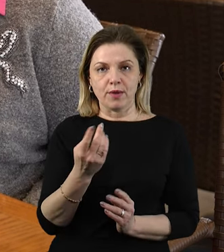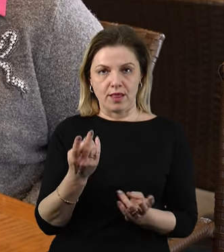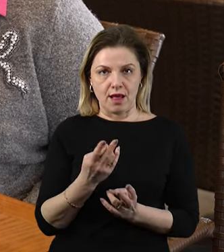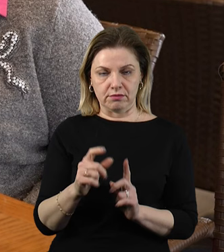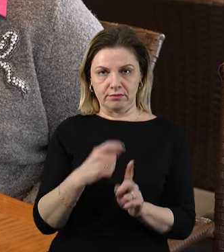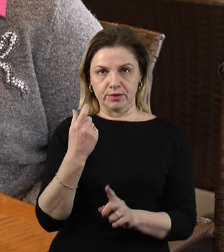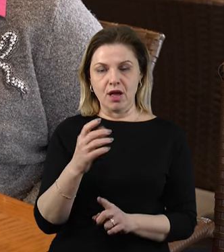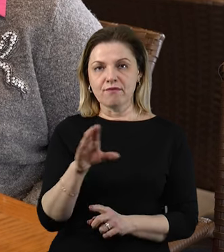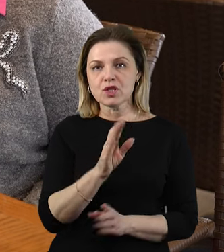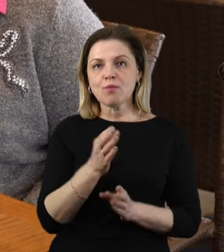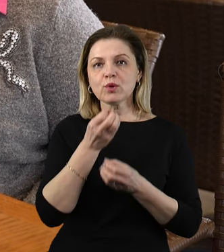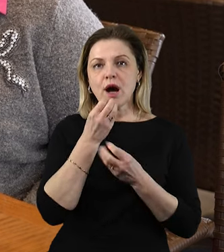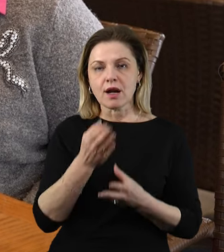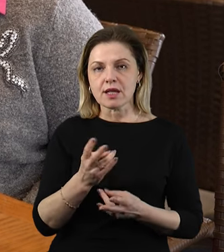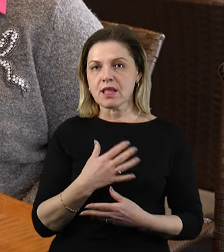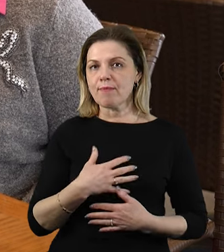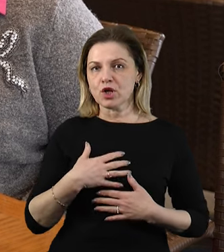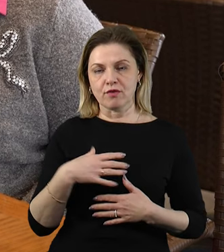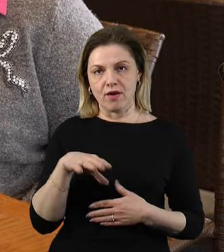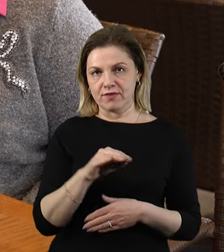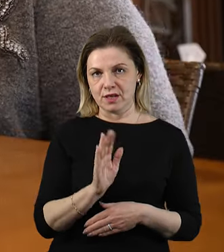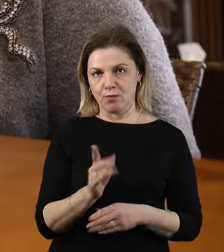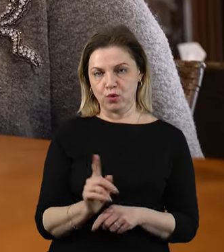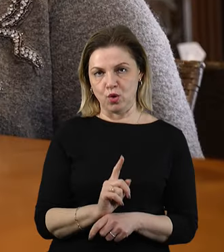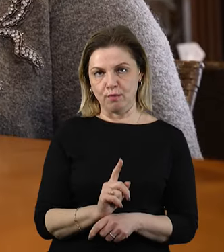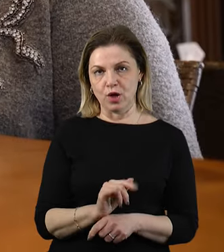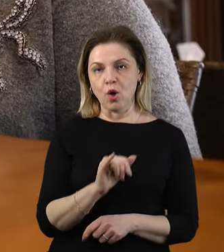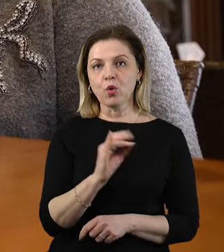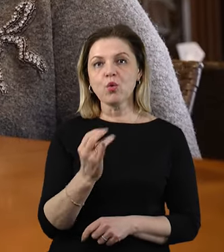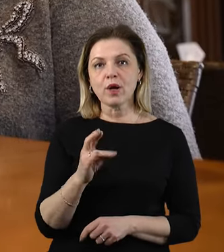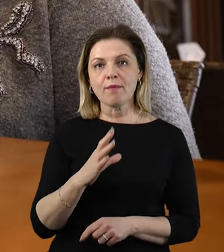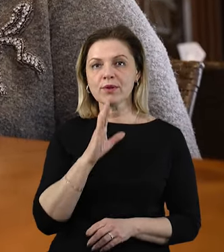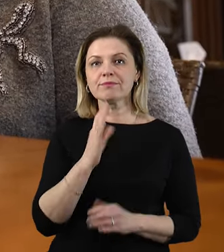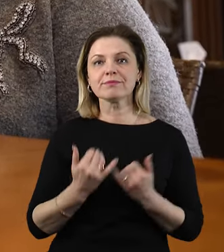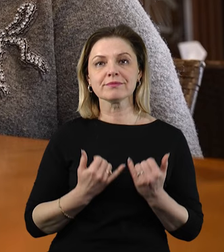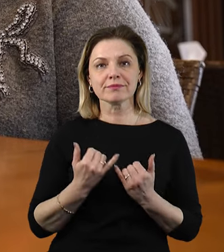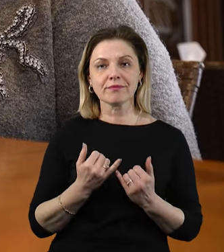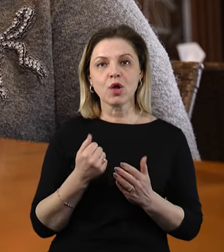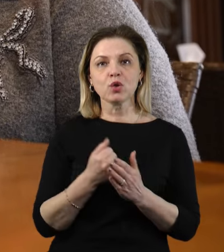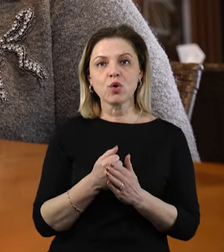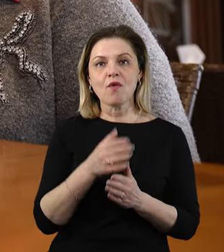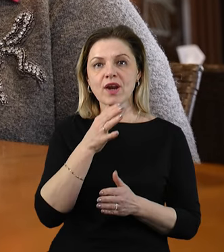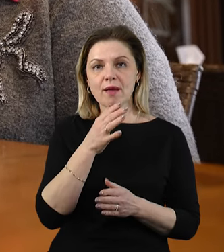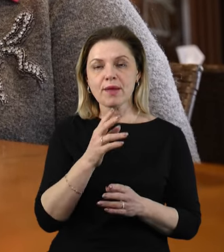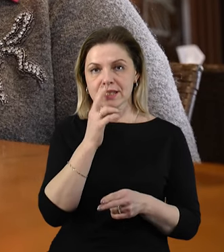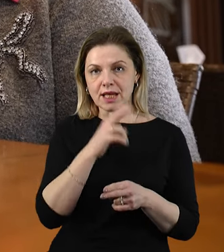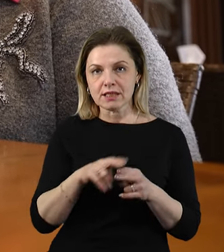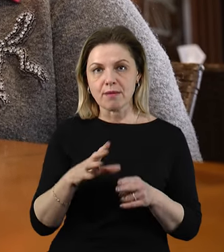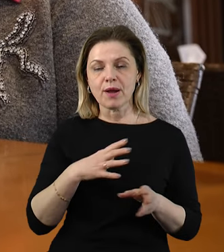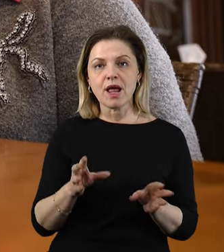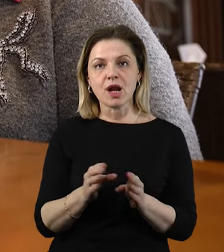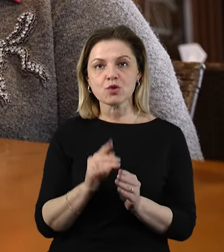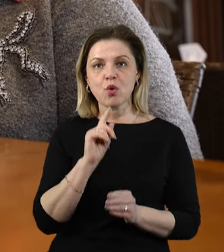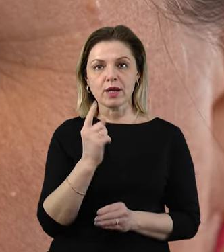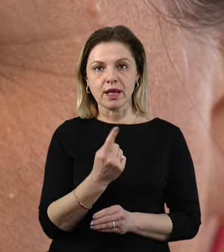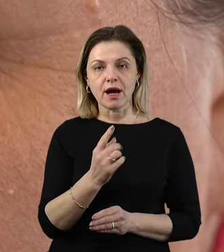Буде все добре, буде все гаразд, не переживай, буде все нормально. У Юрія була дівчина, з якою він до моменту зникнення був разом один рік.